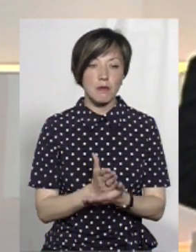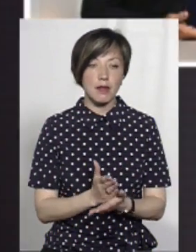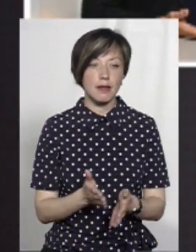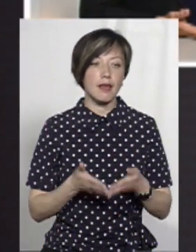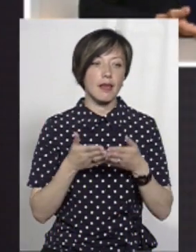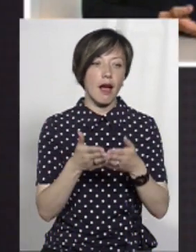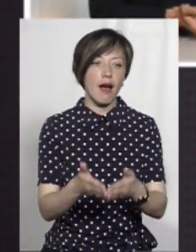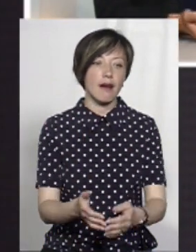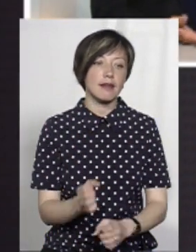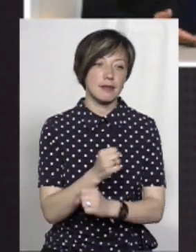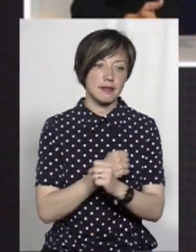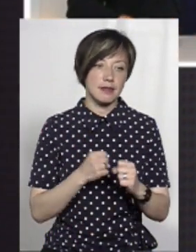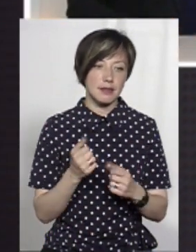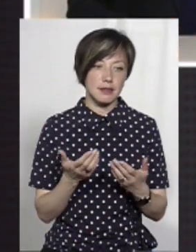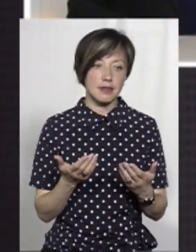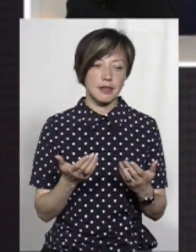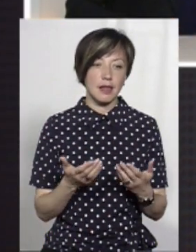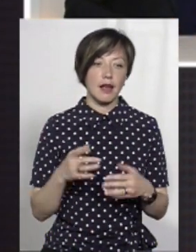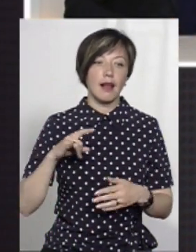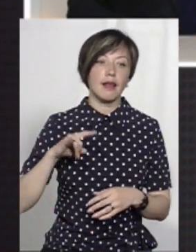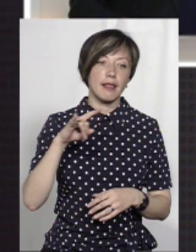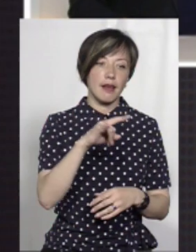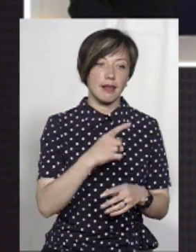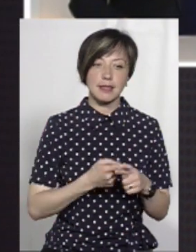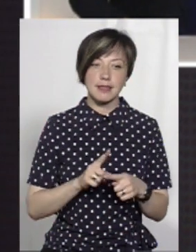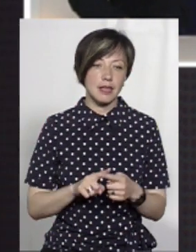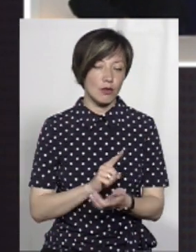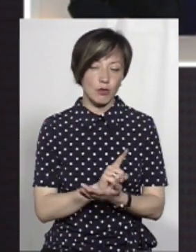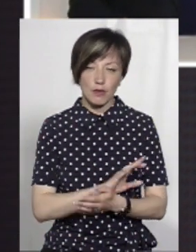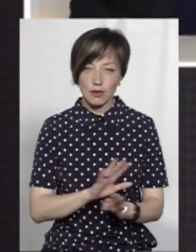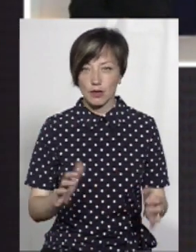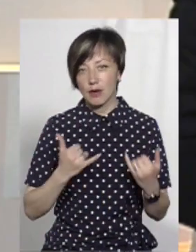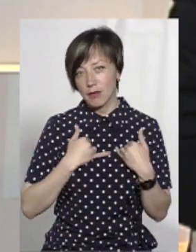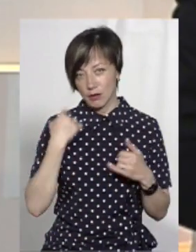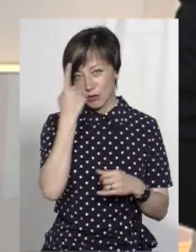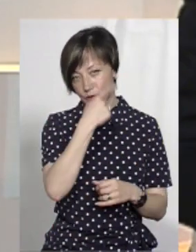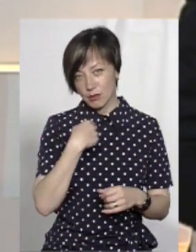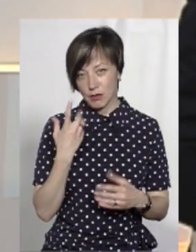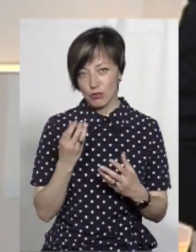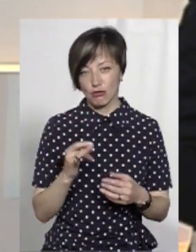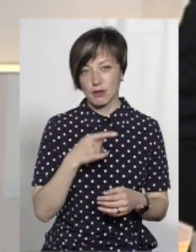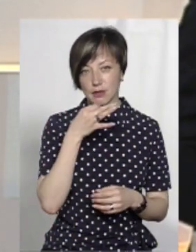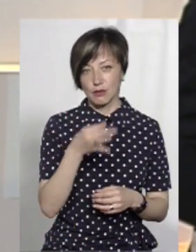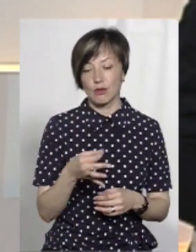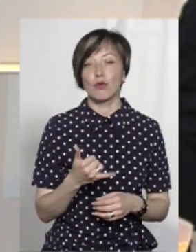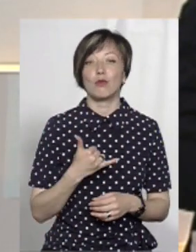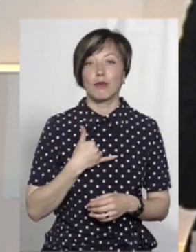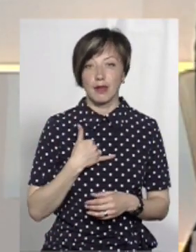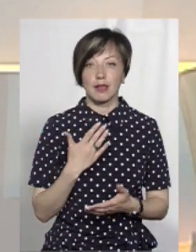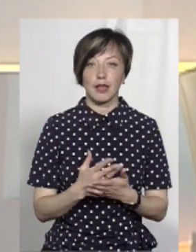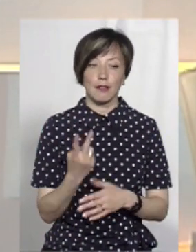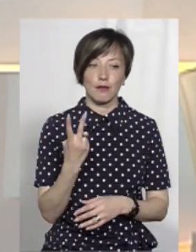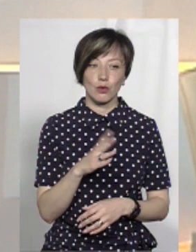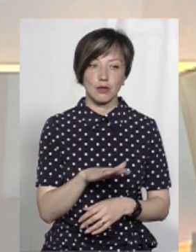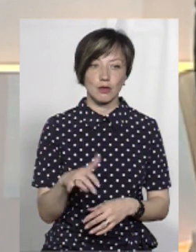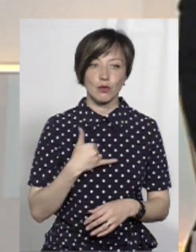яхти, не обов'язково мати там літаки. Це не є обов'язково. Для мене особисто, ще раз кажу. У мене є